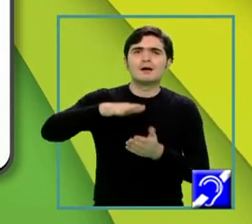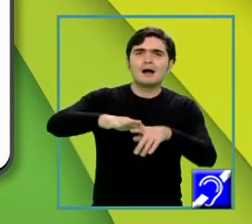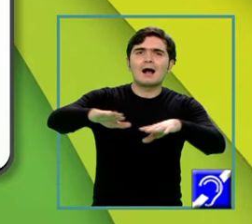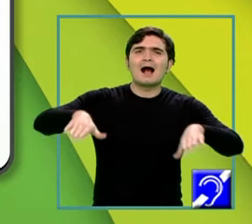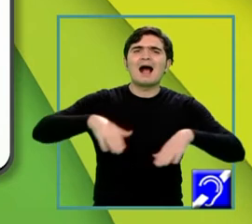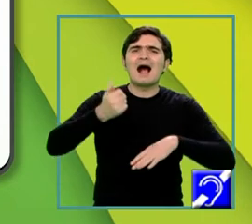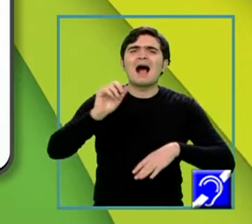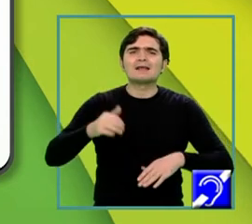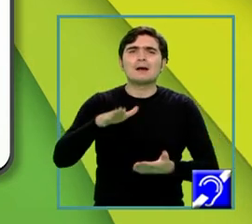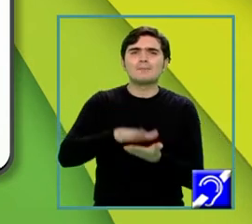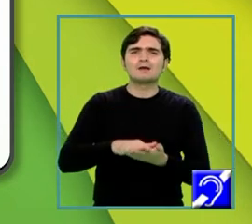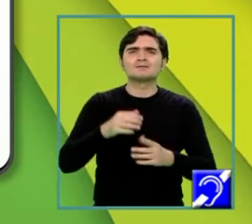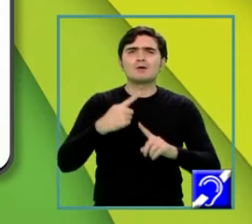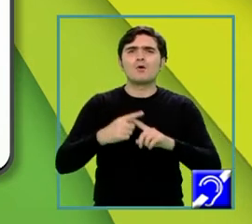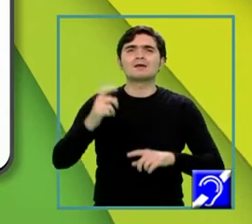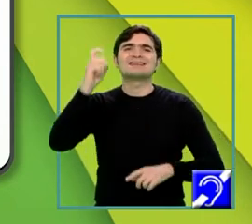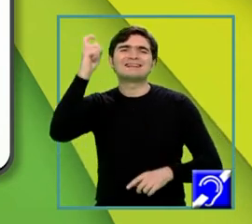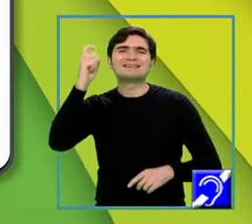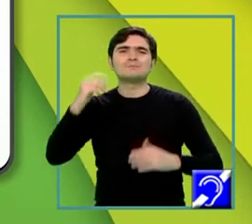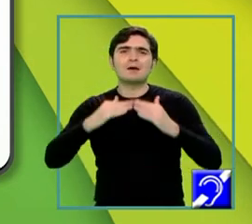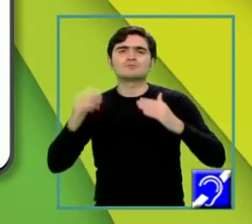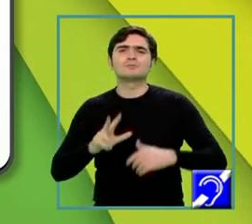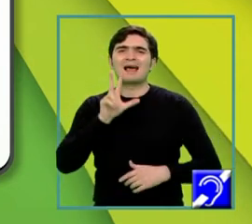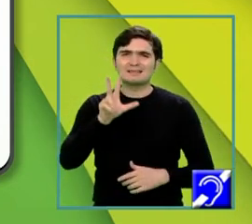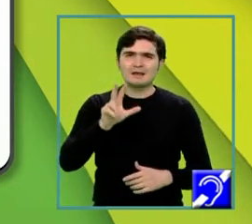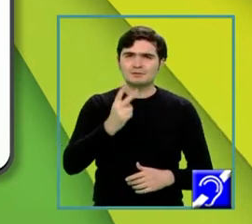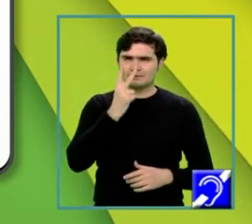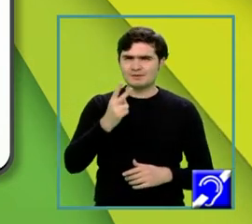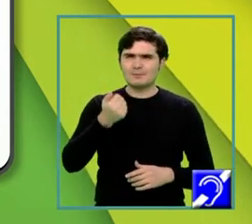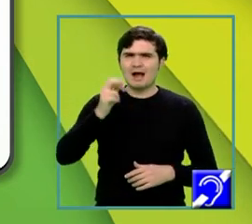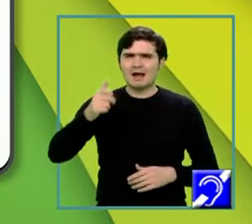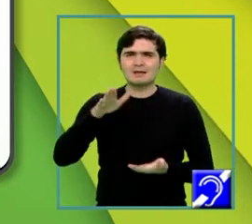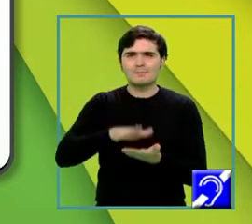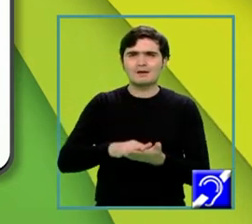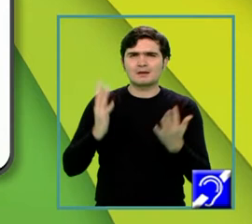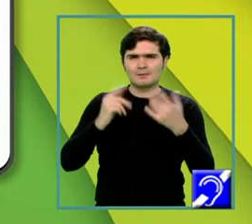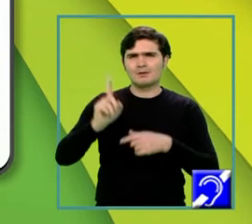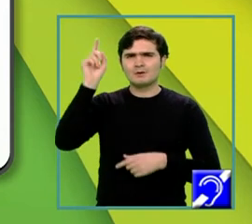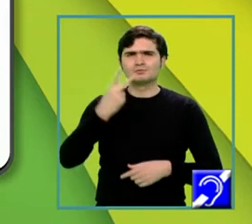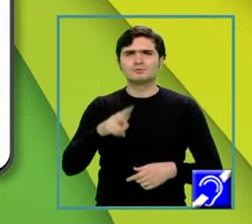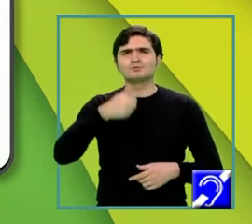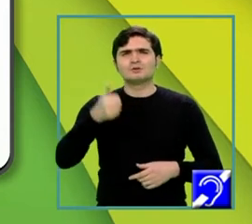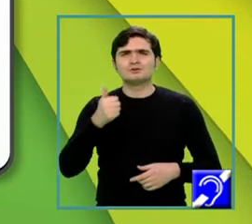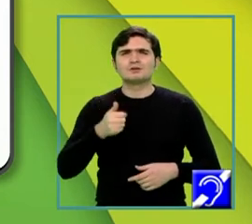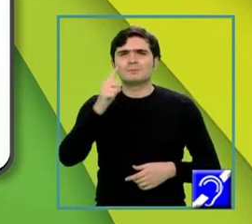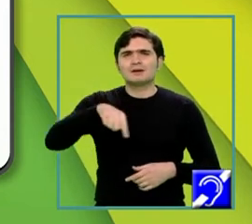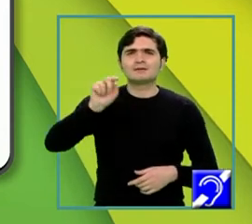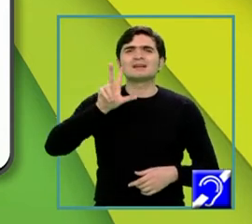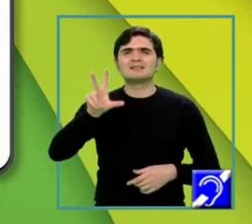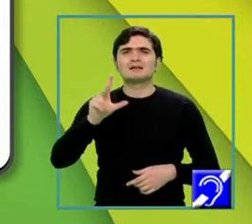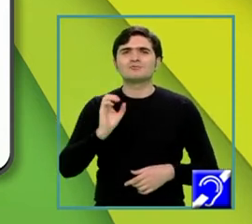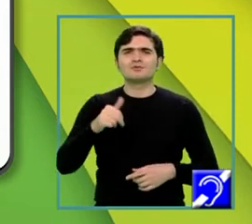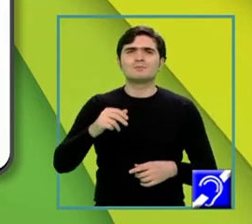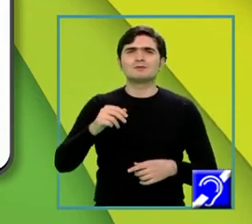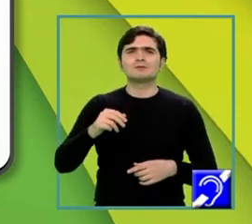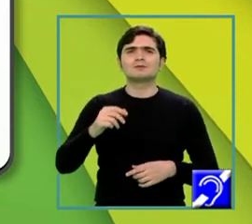3, observați că area bazei o avem calculată mai sus, este 216 radical din 3 centimetri pătrați, după care am